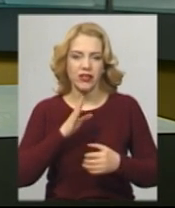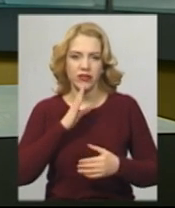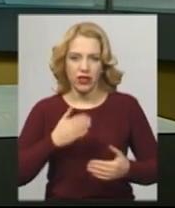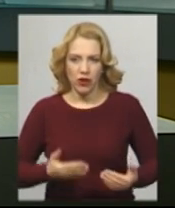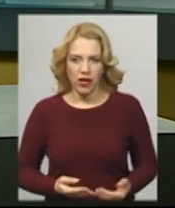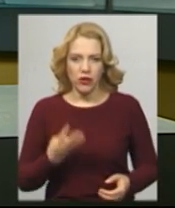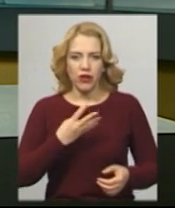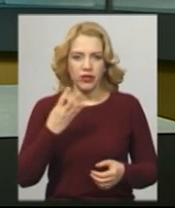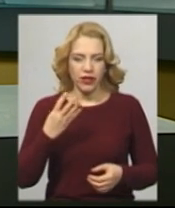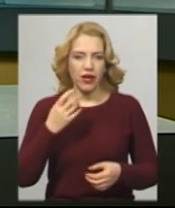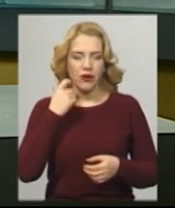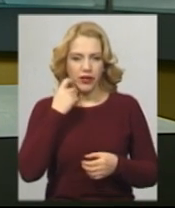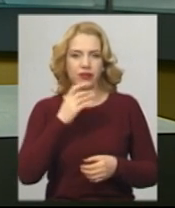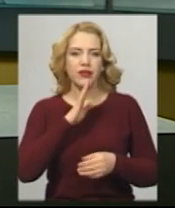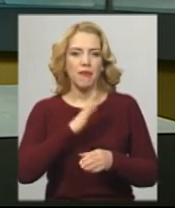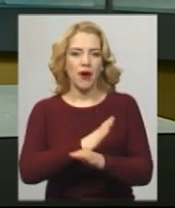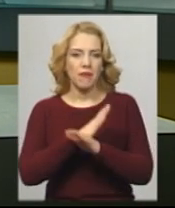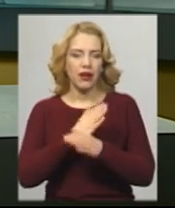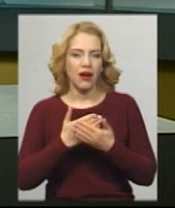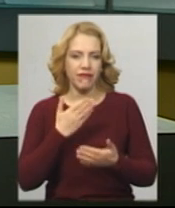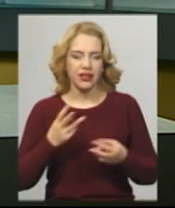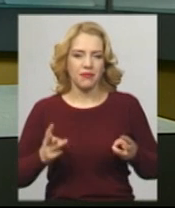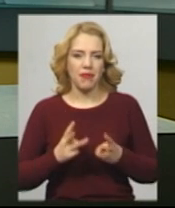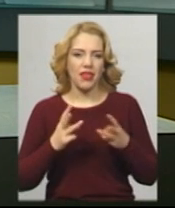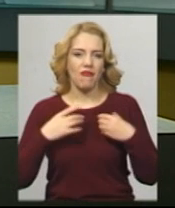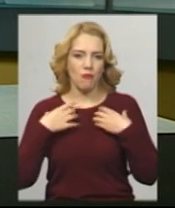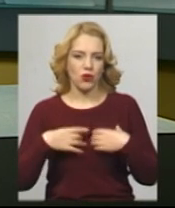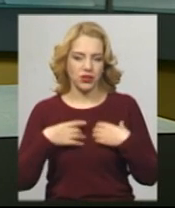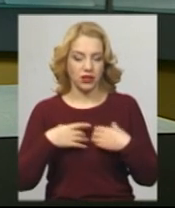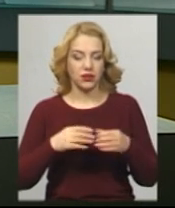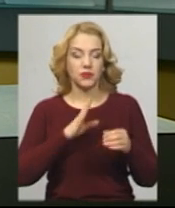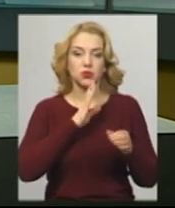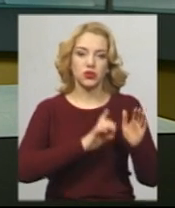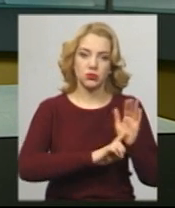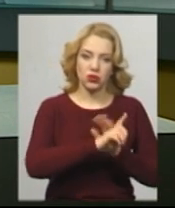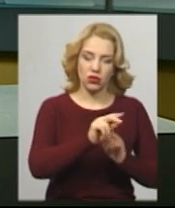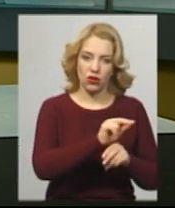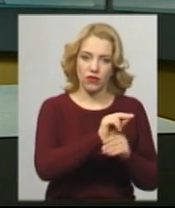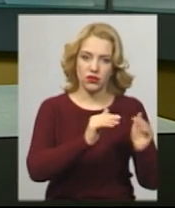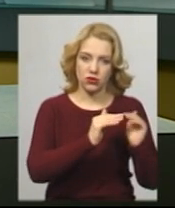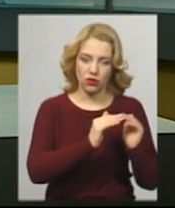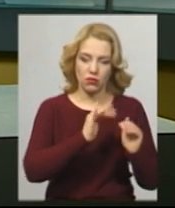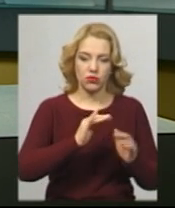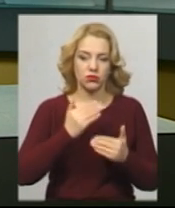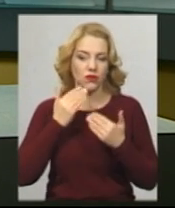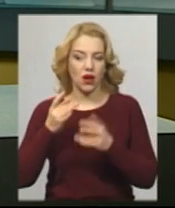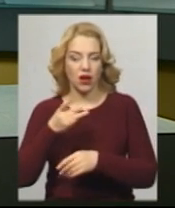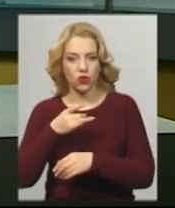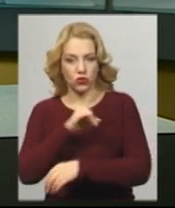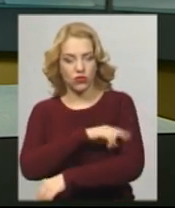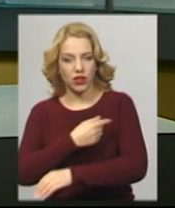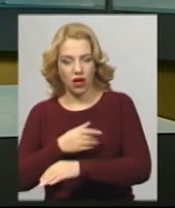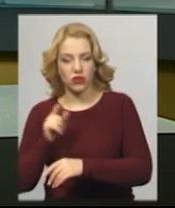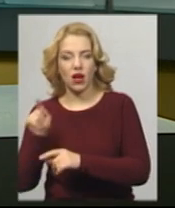-річна жінка померла від пневмонії. Спочатку вона лікувалася в домашніх умовах, далі звернулася в районну лікарню і вже звідти в